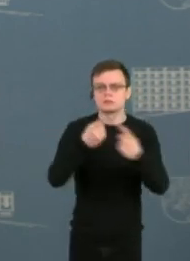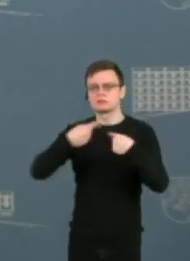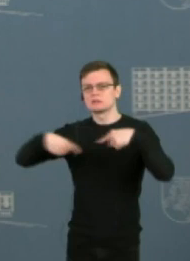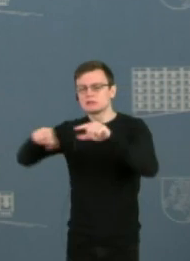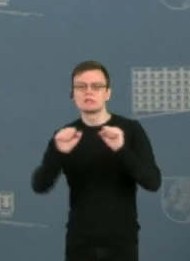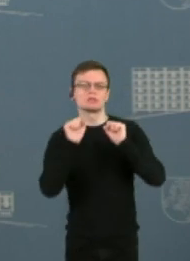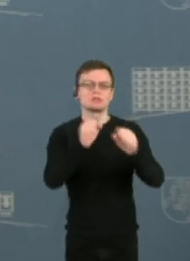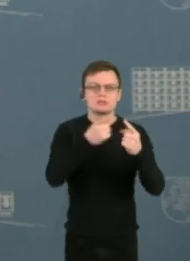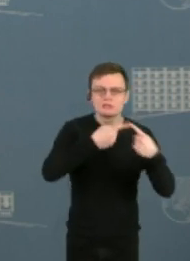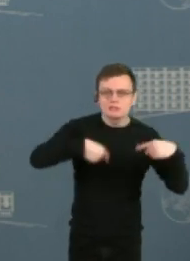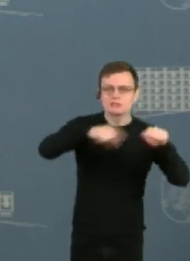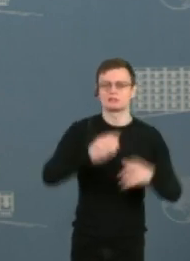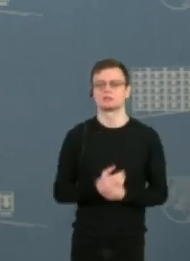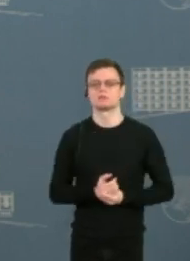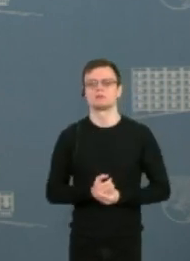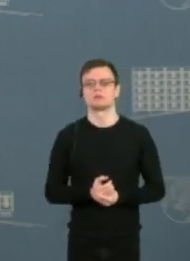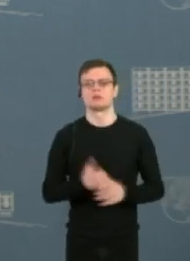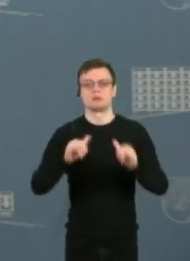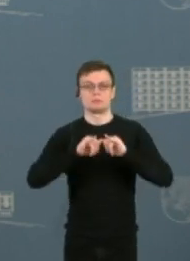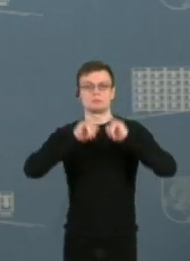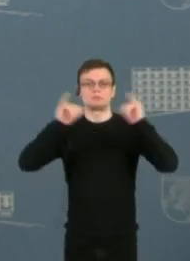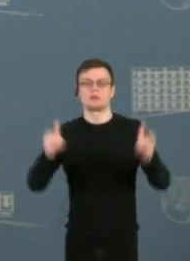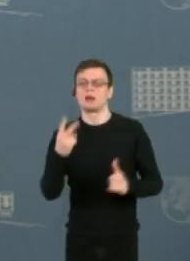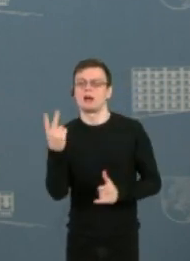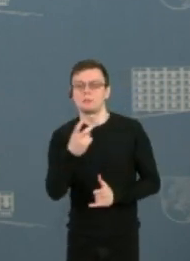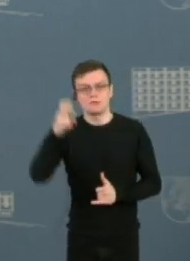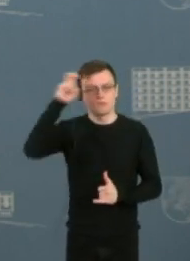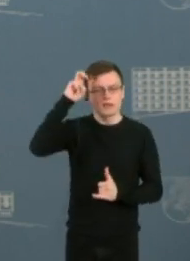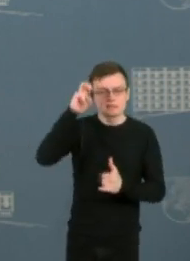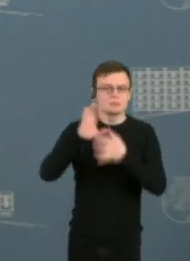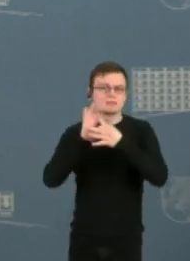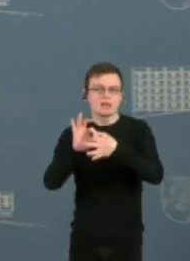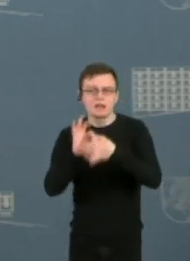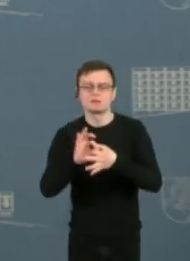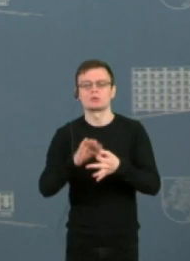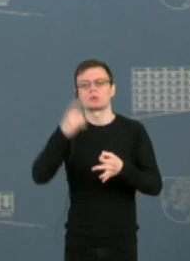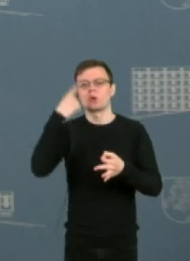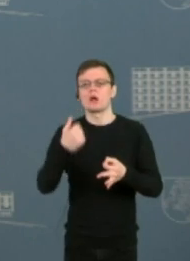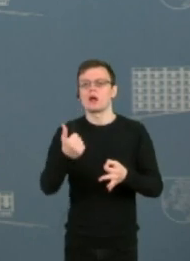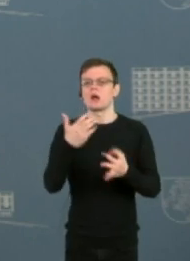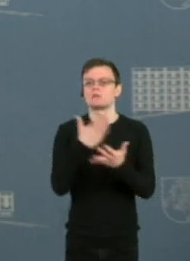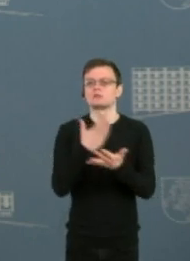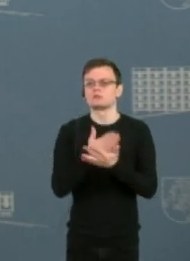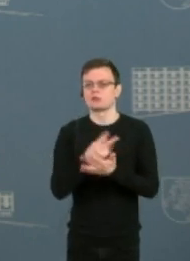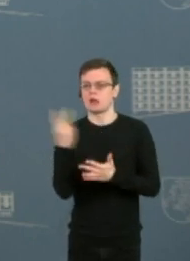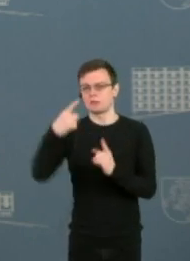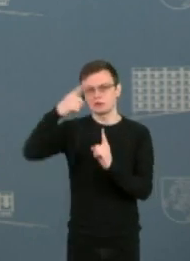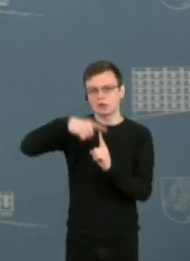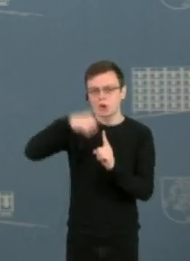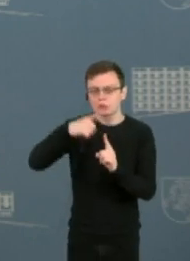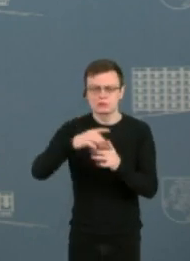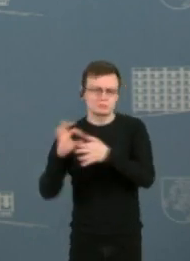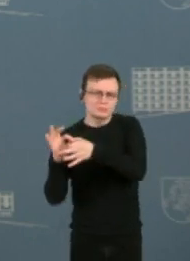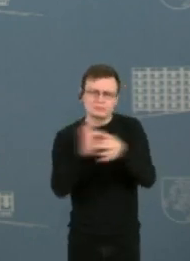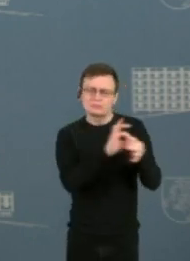plėtojame dvi šalių santykių siekiant sortinti mūsų tautas. Ir